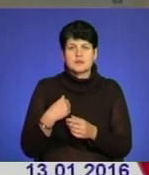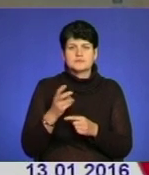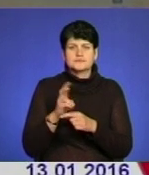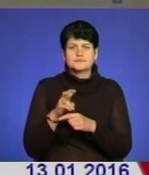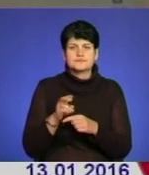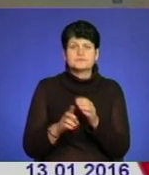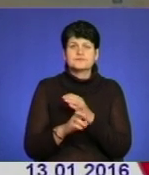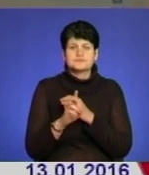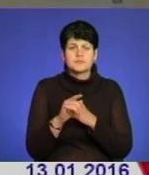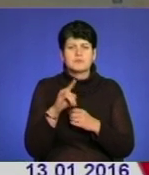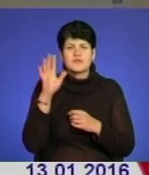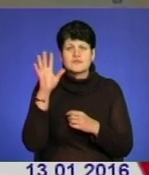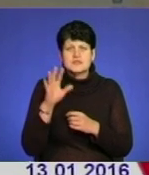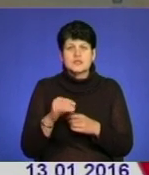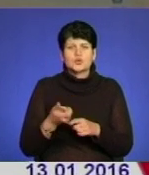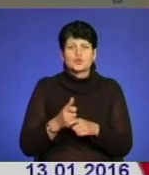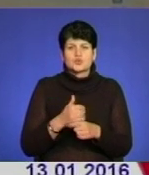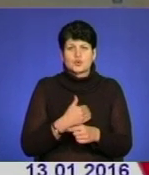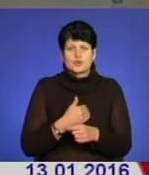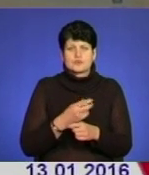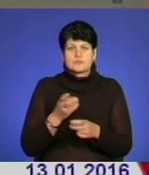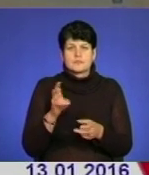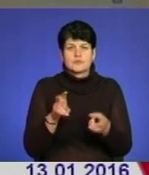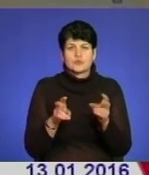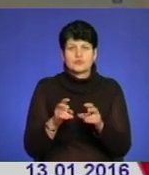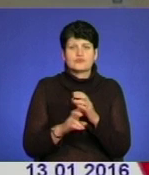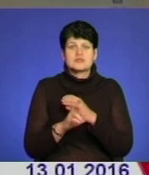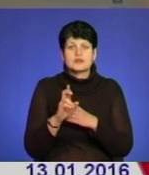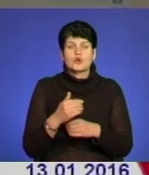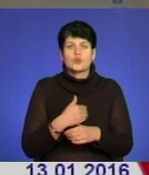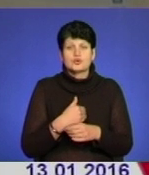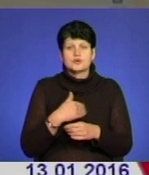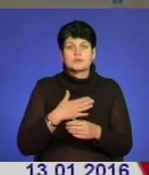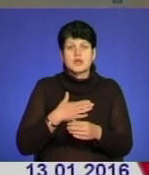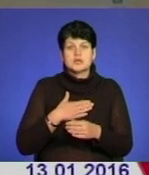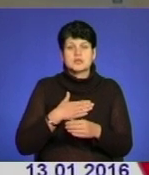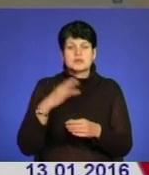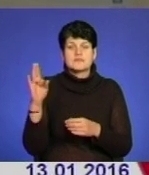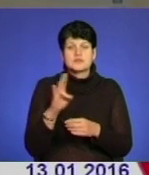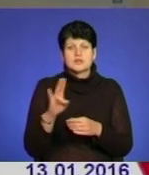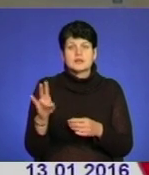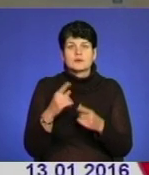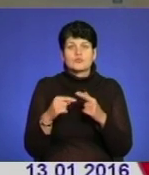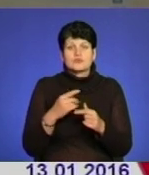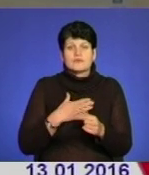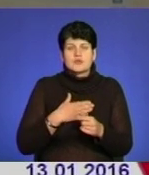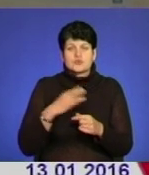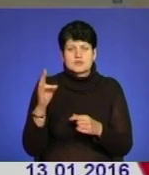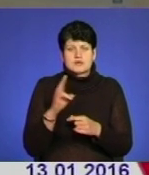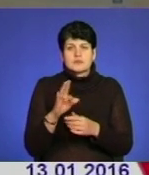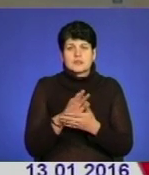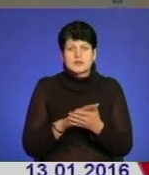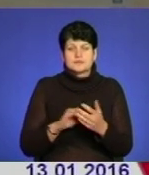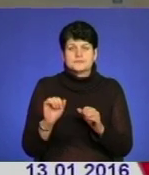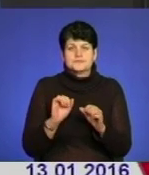церкви, і ми всі дуже хочемо ходити до тої церкви, і хочемо, щоб наш отець повернувся в ту церкву нашу, і щоб він таке правило.